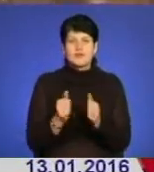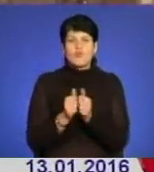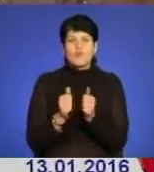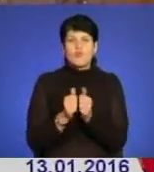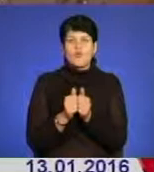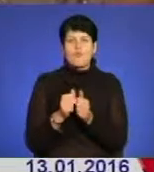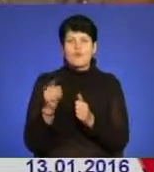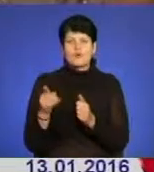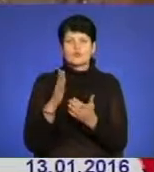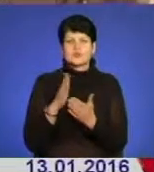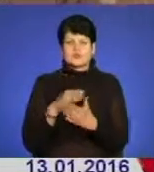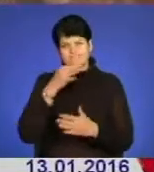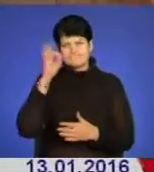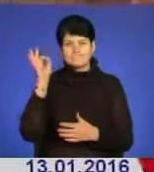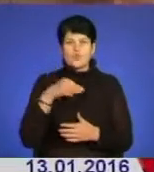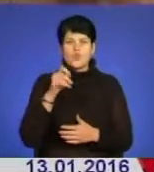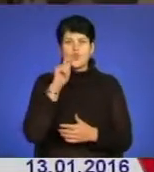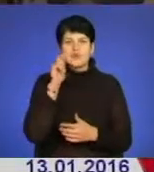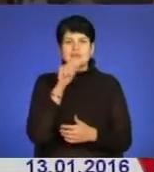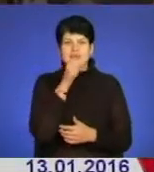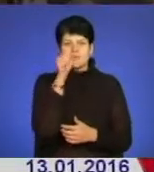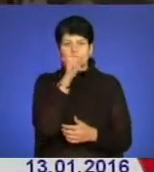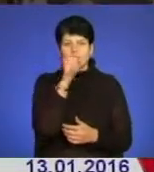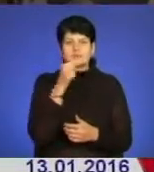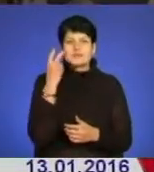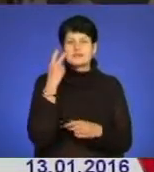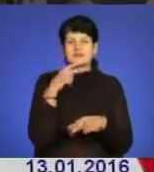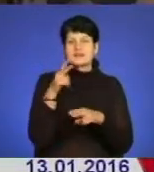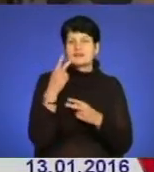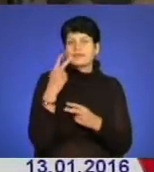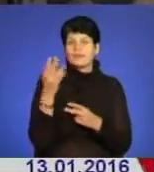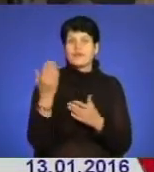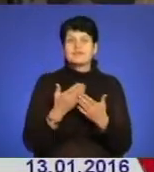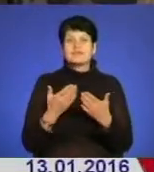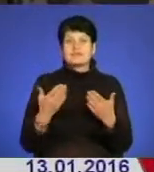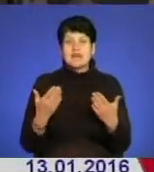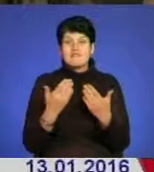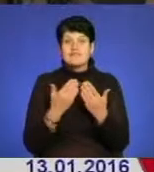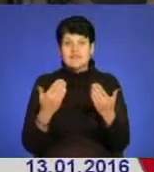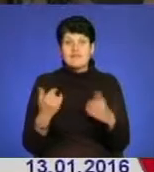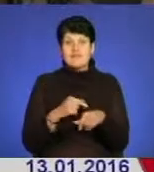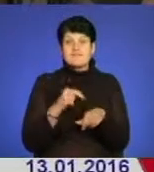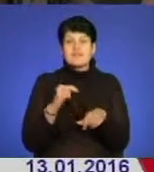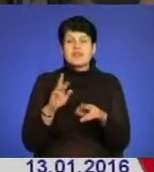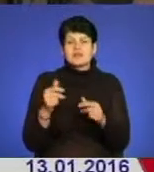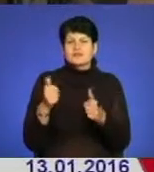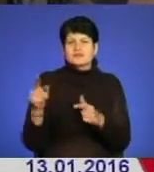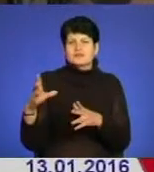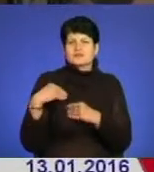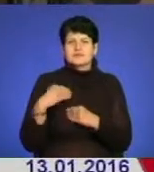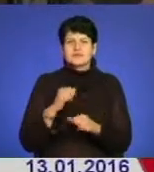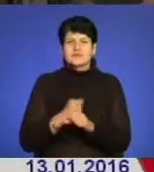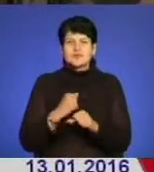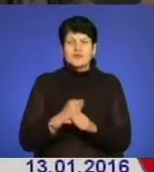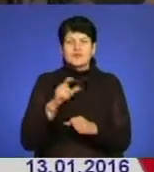нею – найдосвідченіший український Дід Мороз. Я завжди дивилась його вистави, а зараз відчула, насправді, як з ним добре працювати. Людина, яка